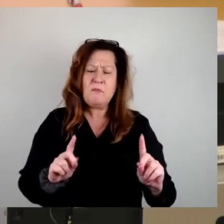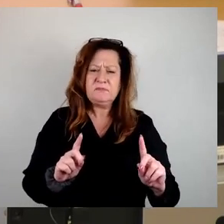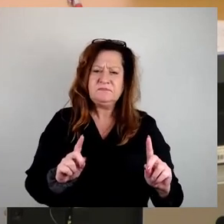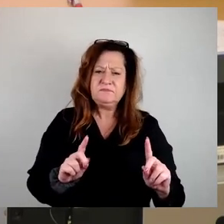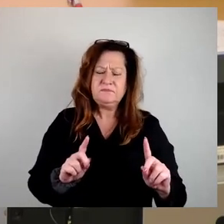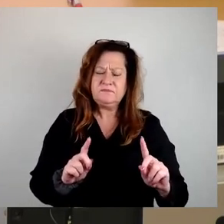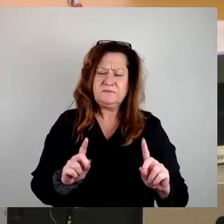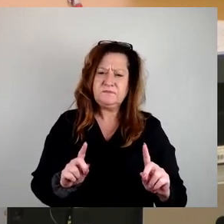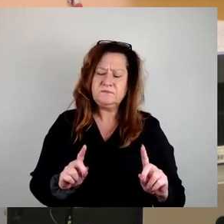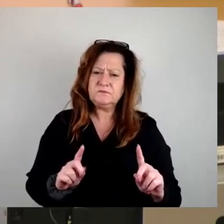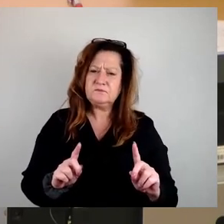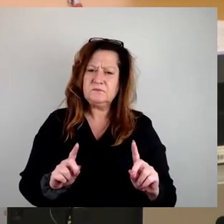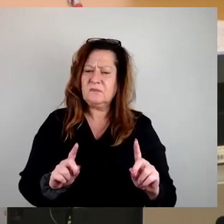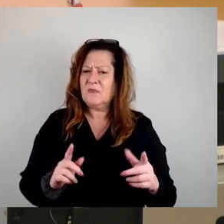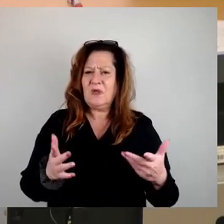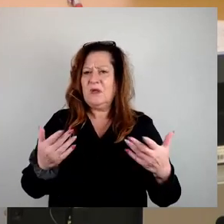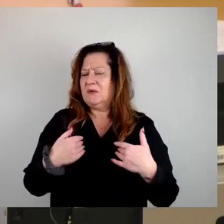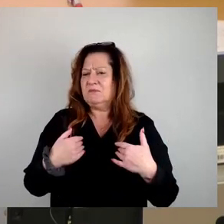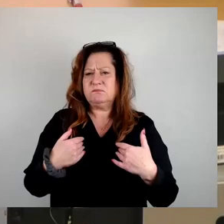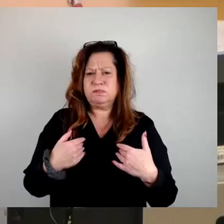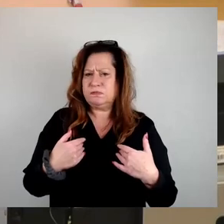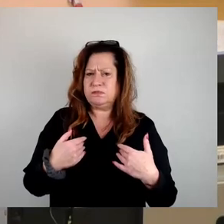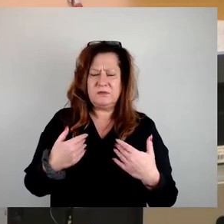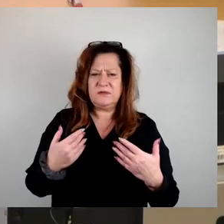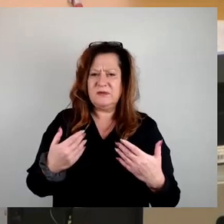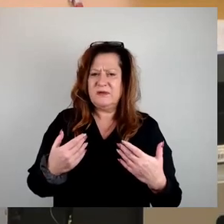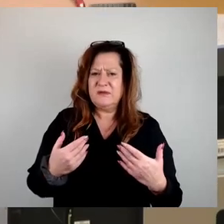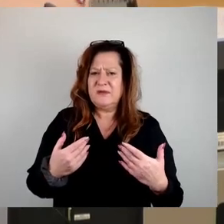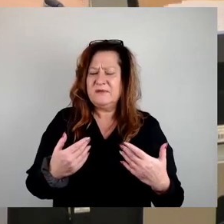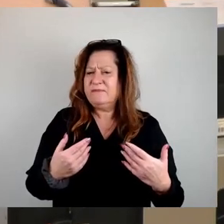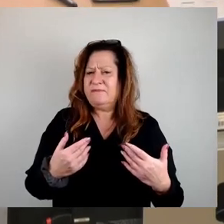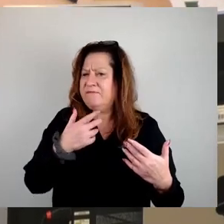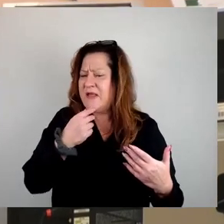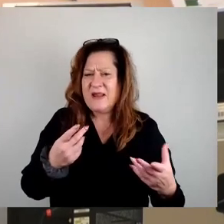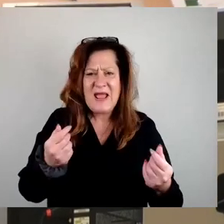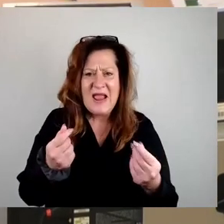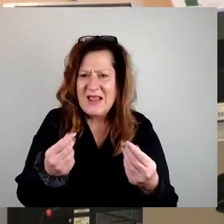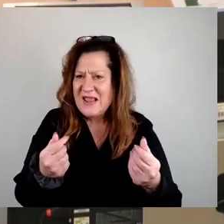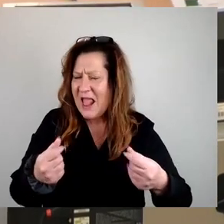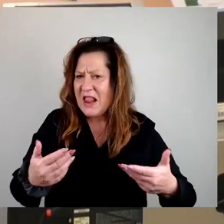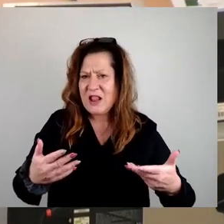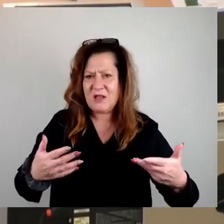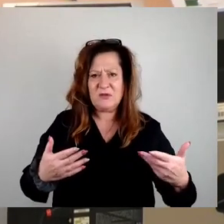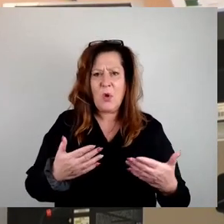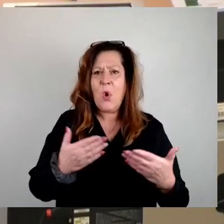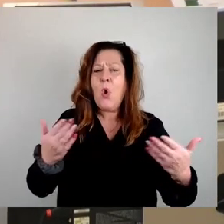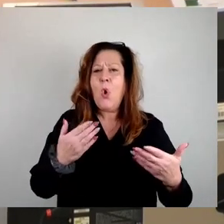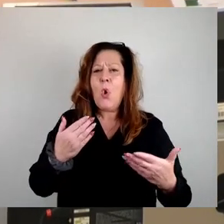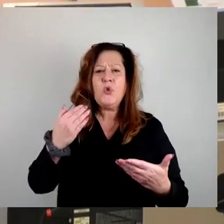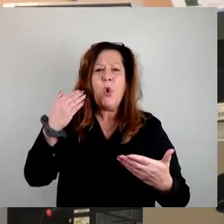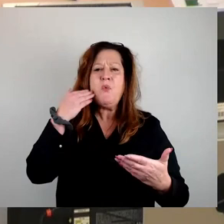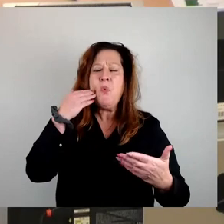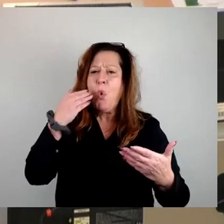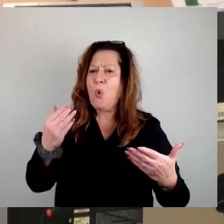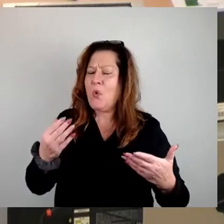wir Geld irgendwie jemandem oder Wohnungen in den Rachen werfen wollen, dass